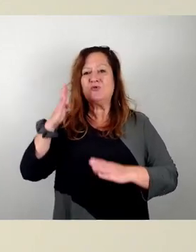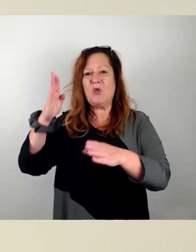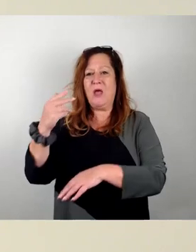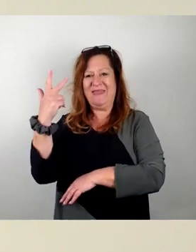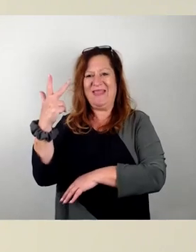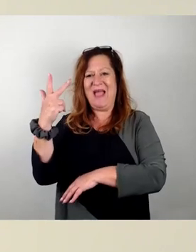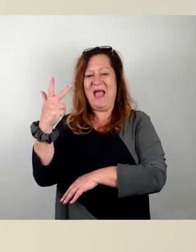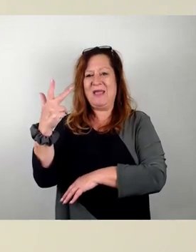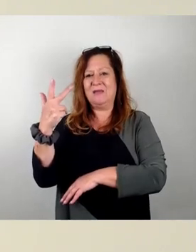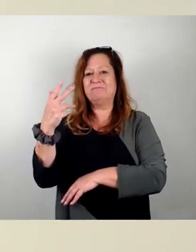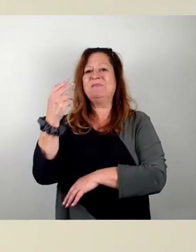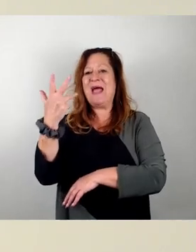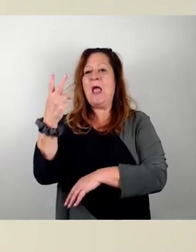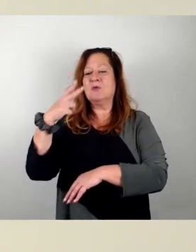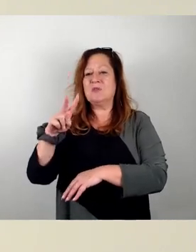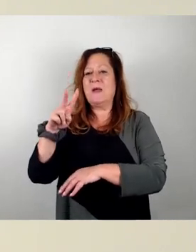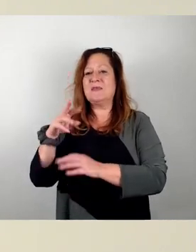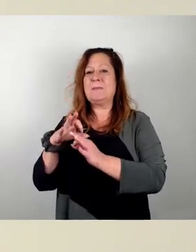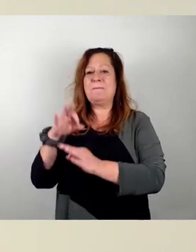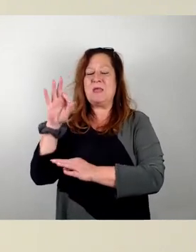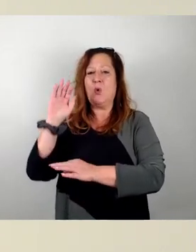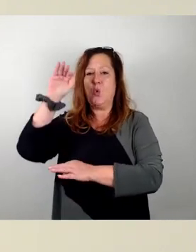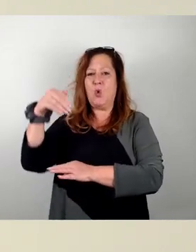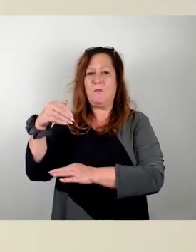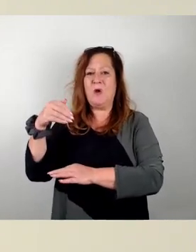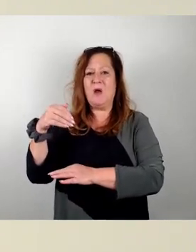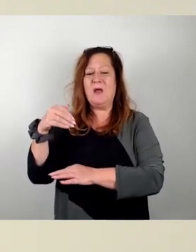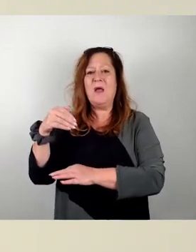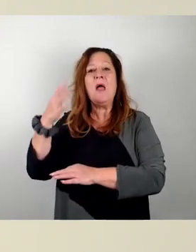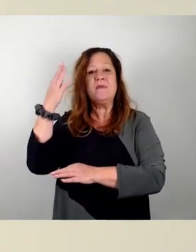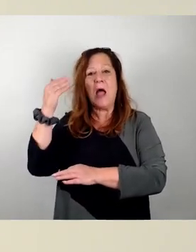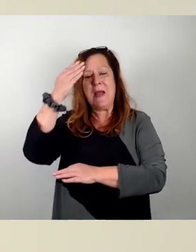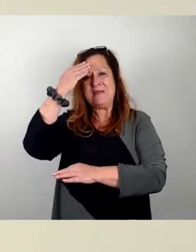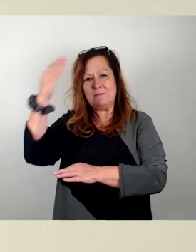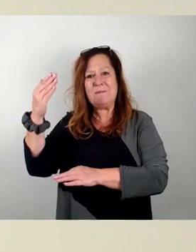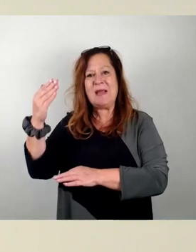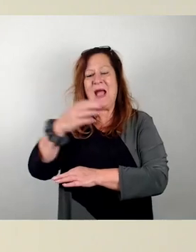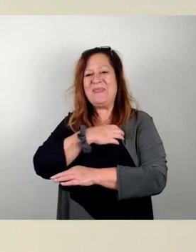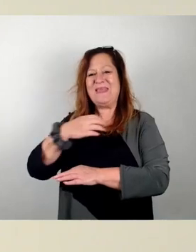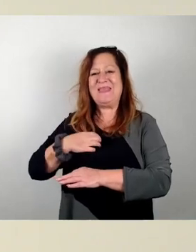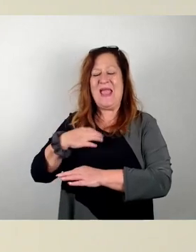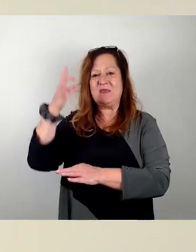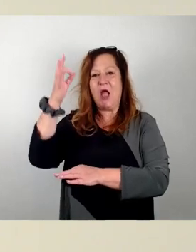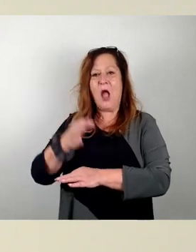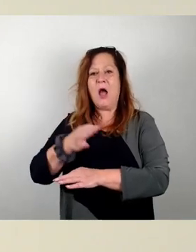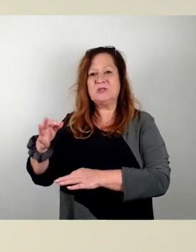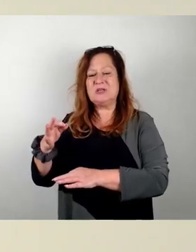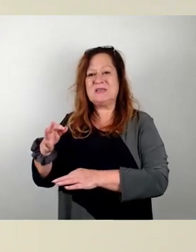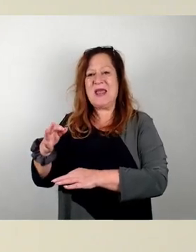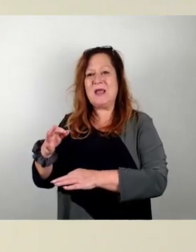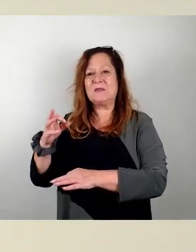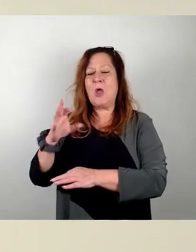von bekannten Dresden Architekten Wolfgang Hensch gebaut. Auch die Gebäude am